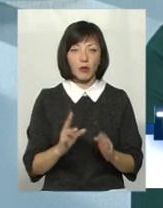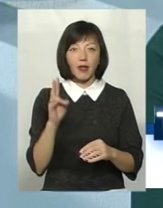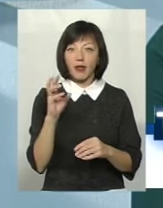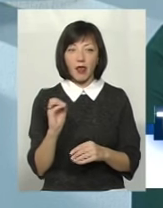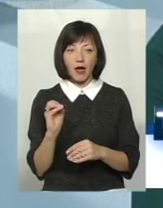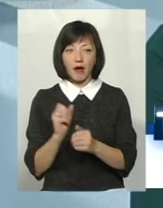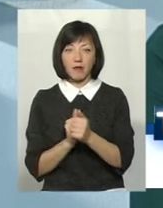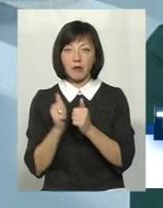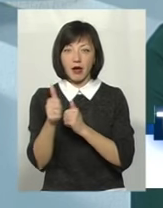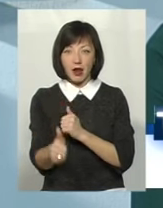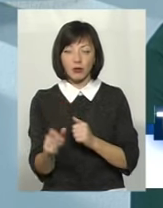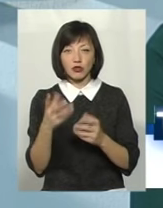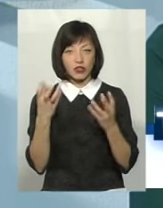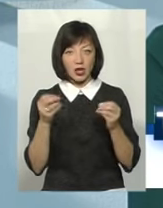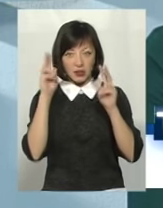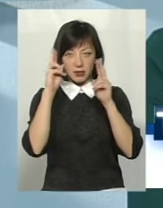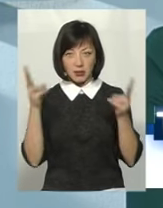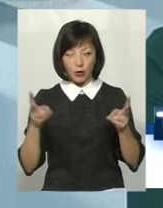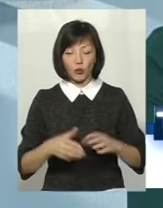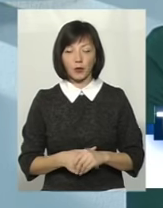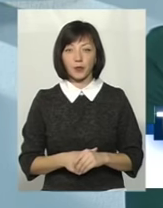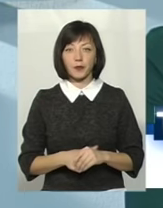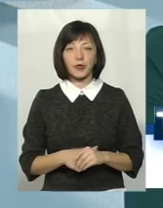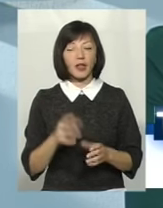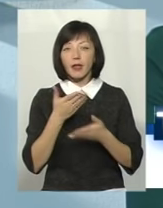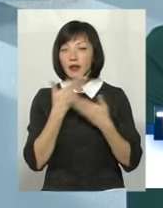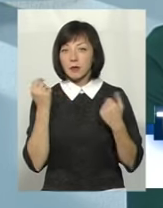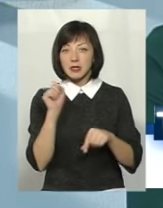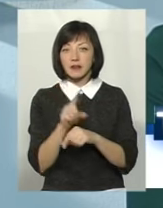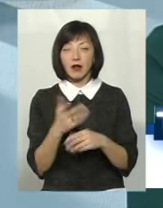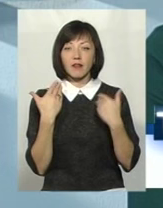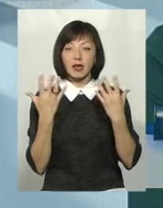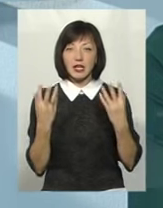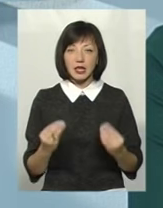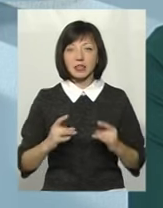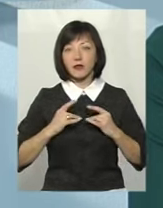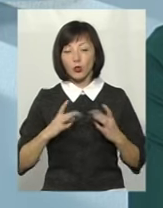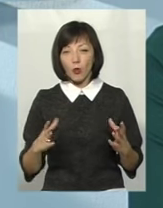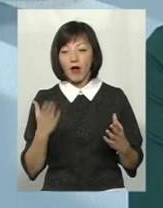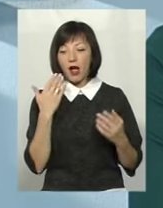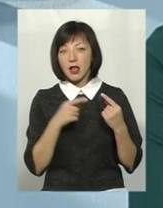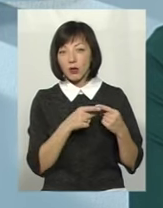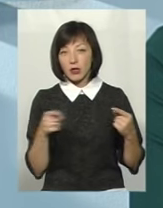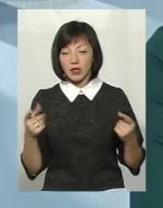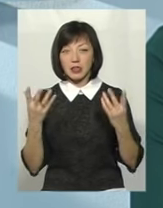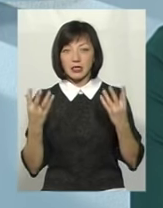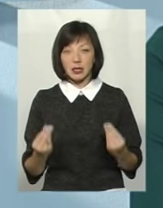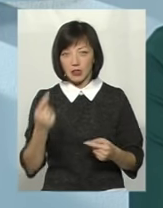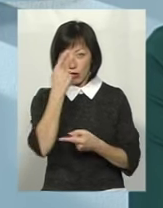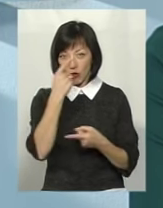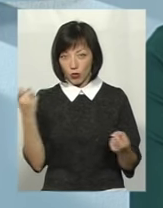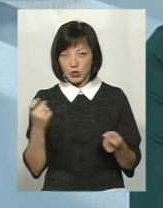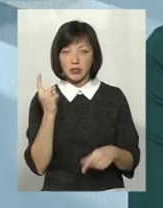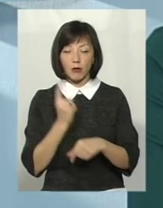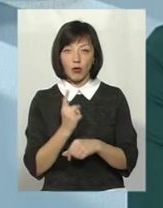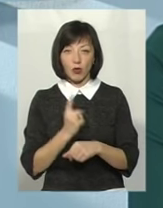йти вперед того, що вони ще не вчили. Не задаються домашні завдання на вихідні, святкові та канікулярні дні. Це теж наголошується, що